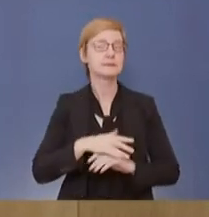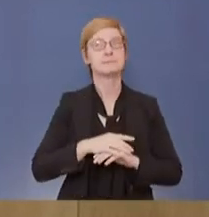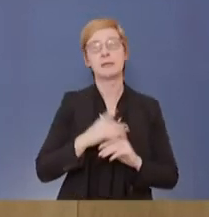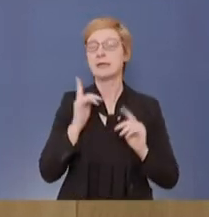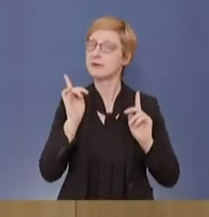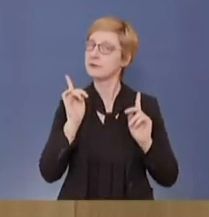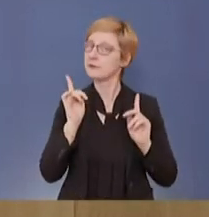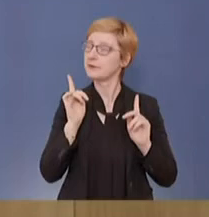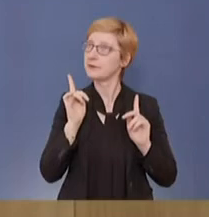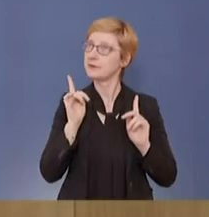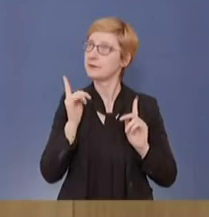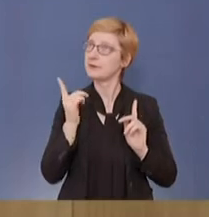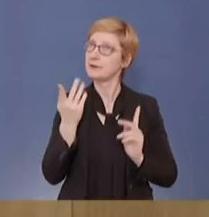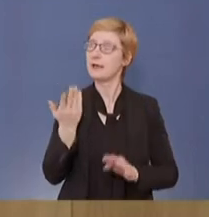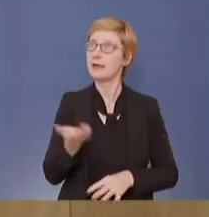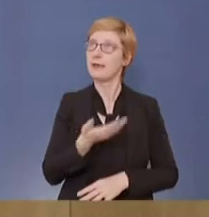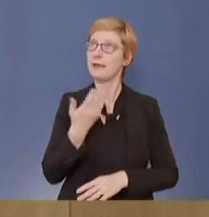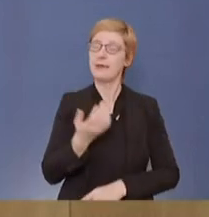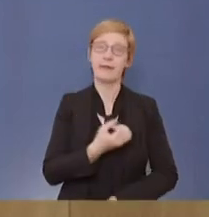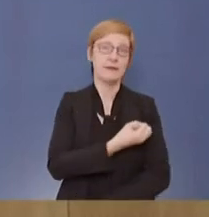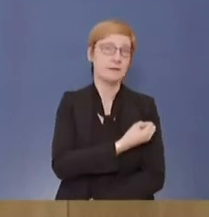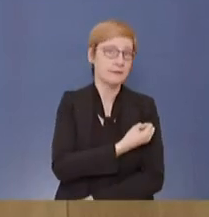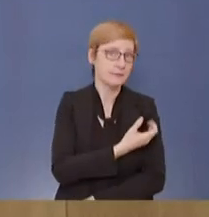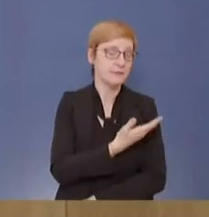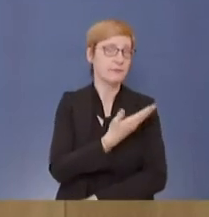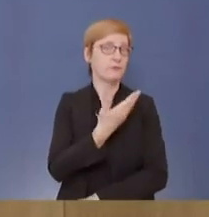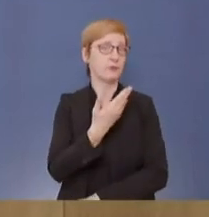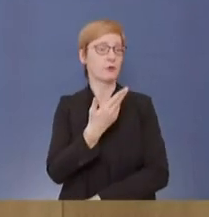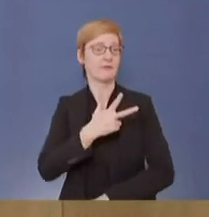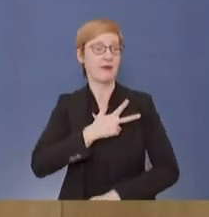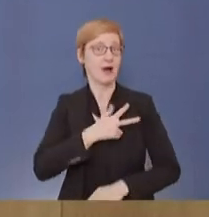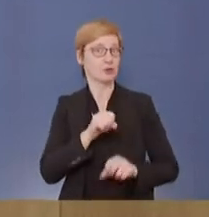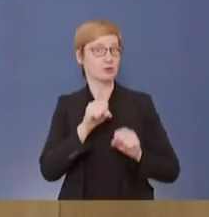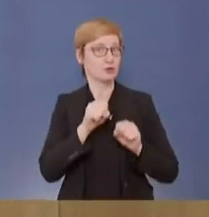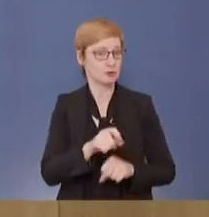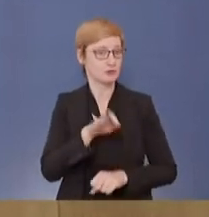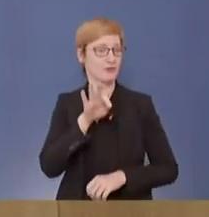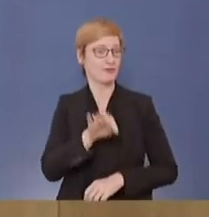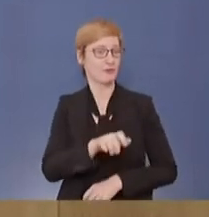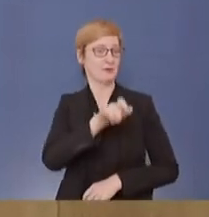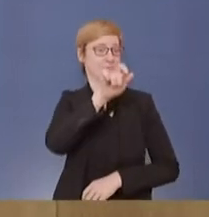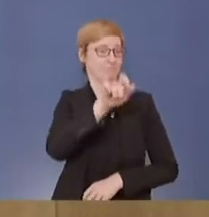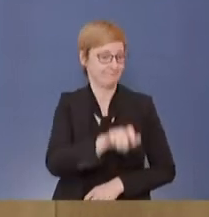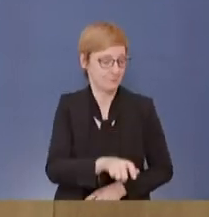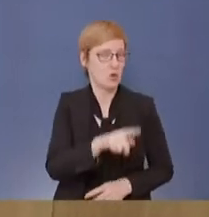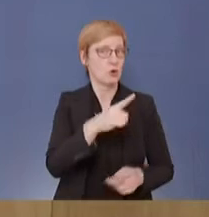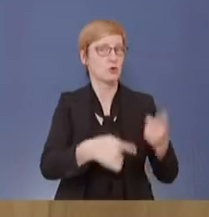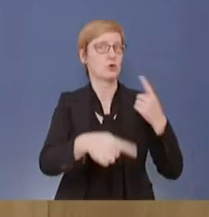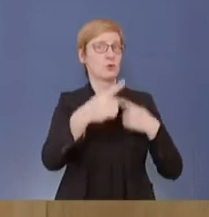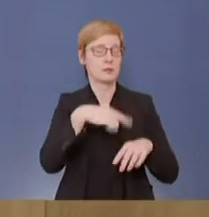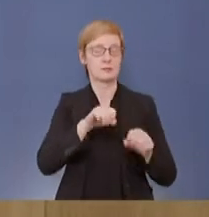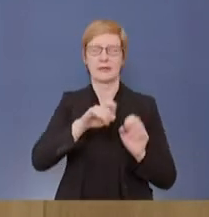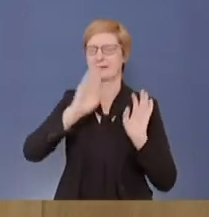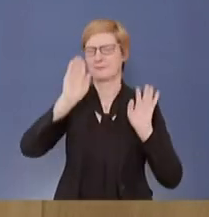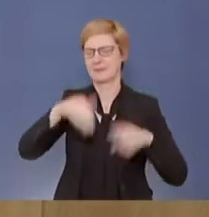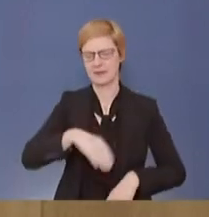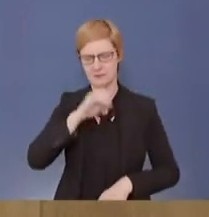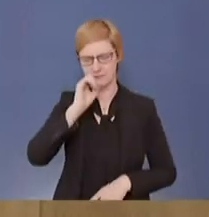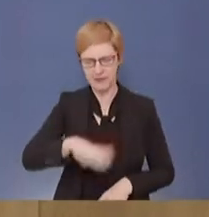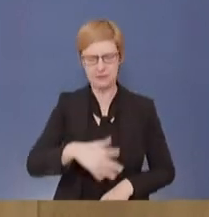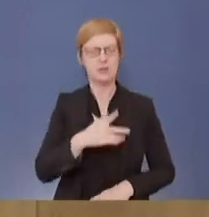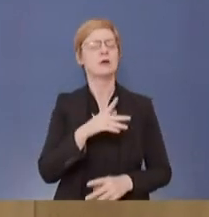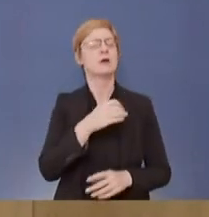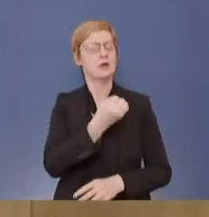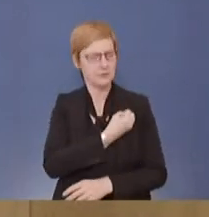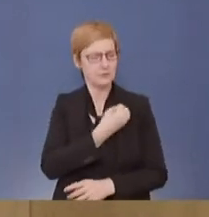auch die geimpften Personen schützt und auch vor einer Ansteckung anderer schützt. Halt, ich habe es falsch formuliert. Wir wissen, dass sie schützt,